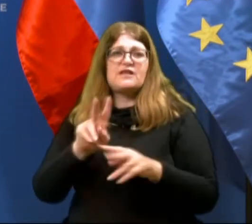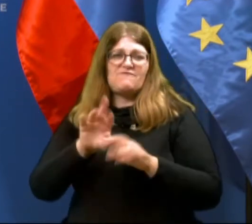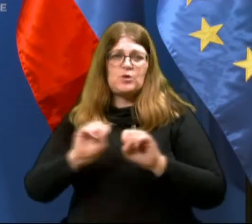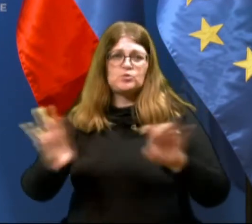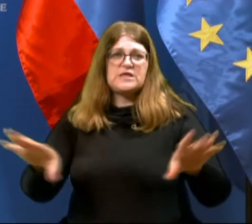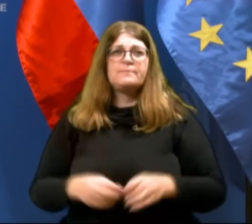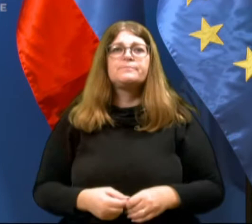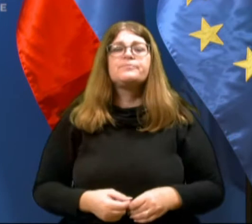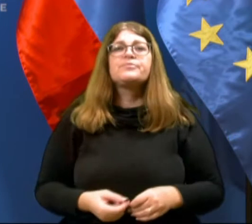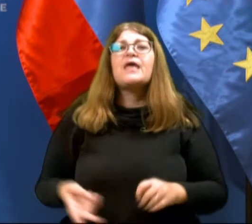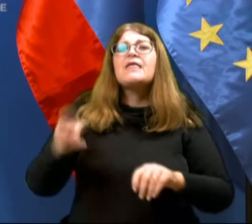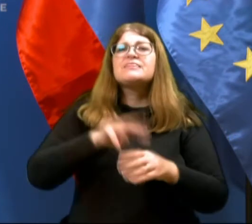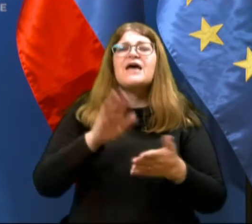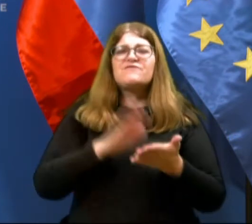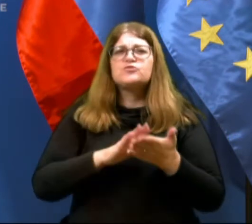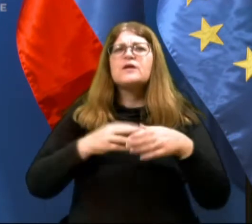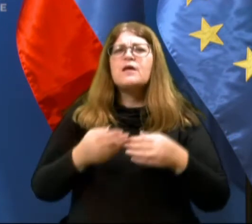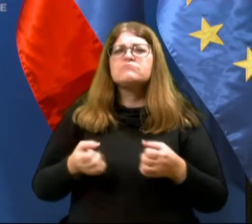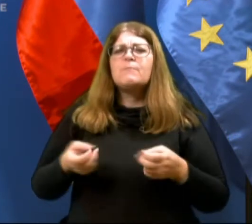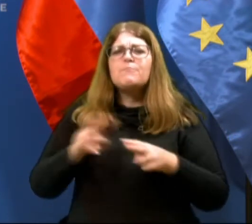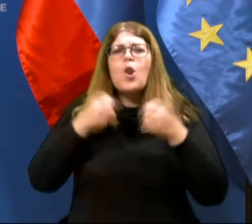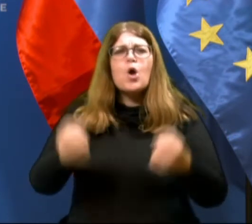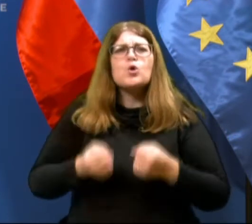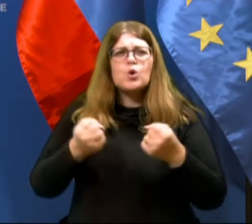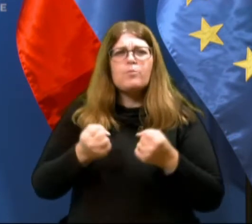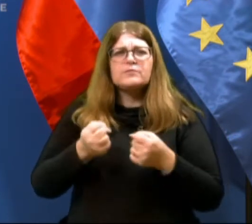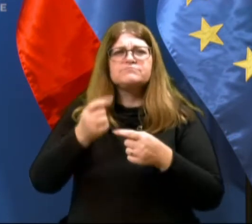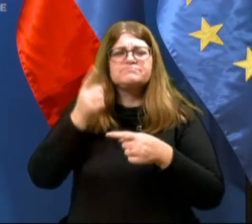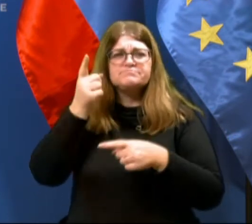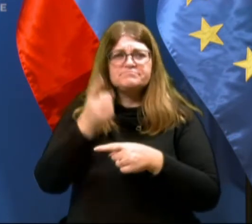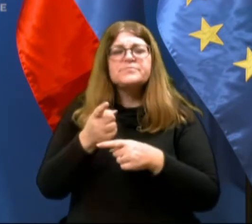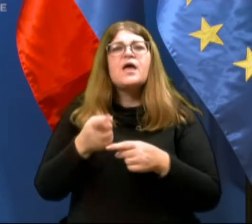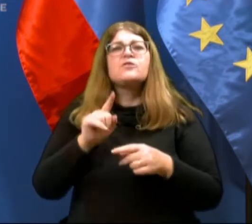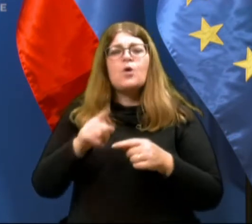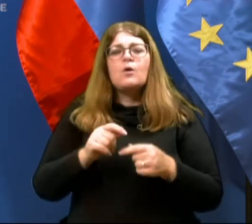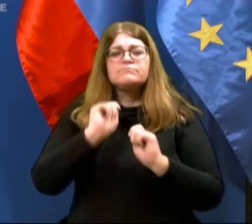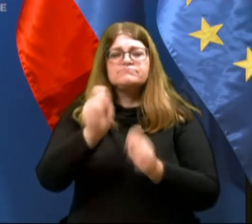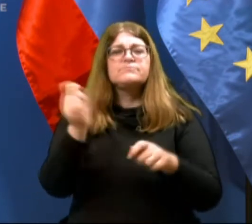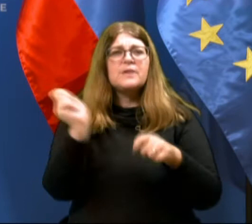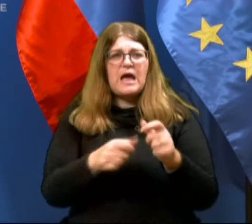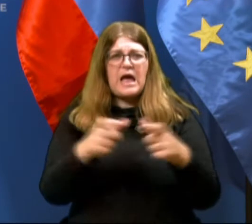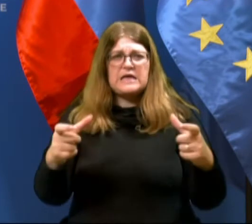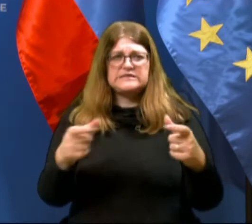Največ primerjih represivnih ukrepov gre za izrek globe v hitrem postopku iz izdaja plačilnega naloga.